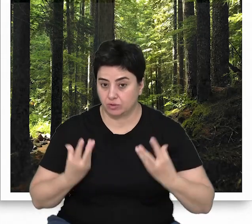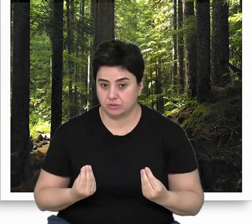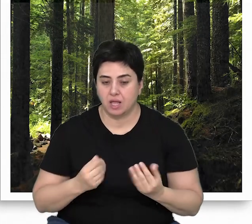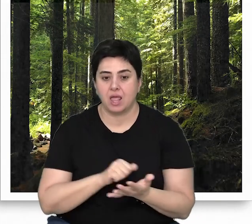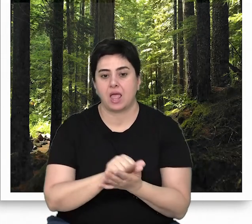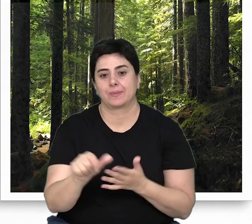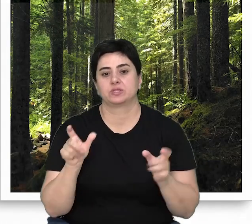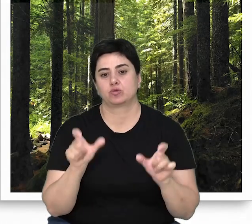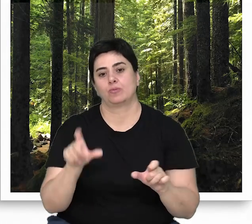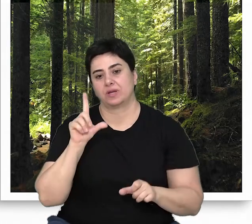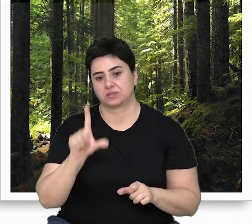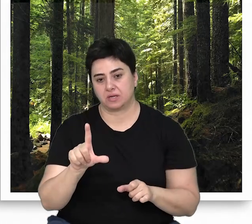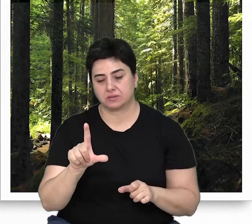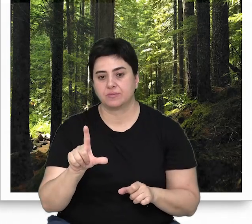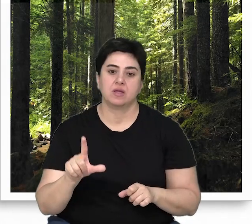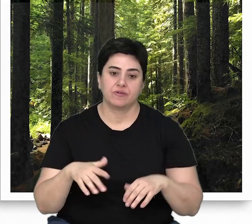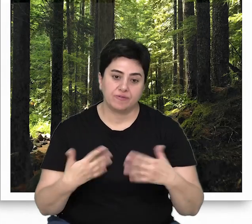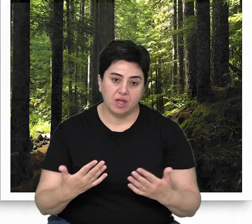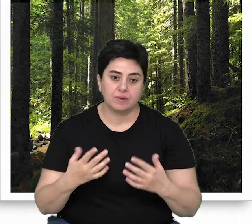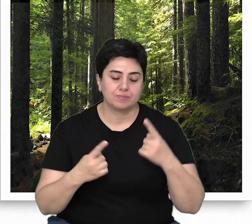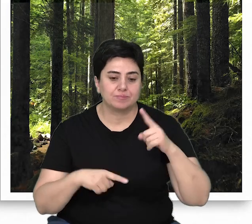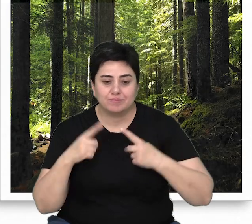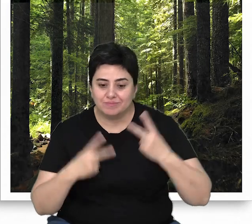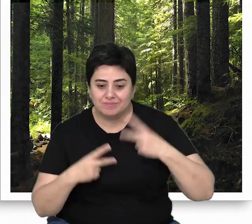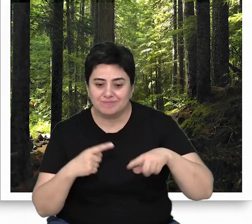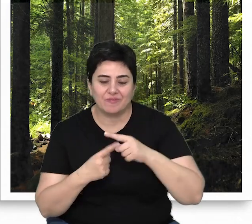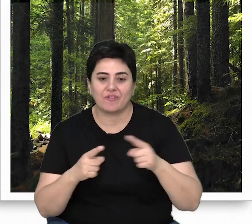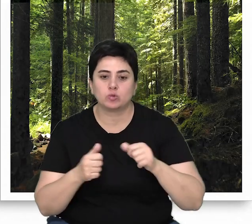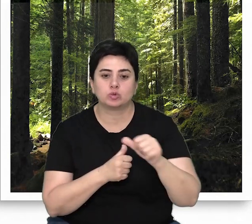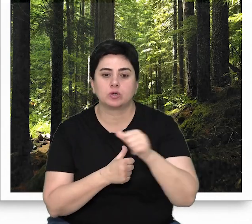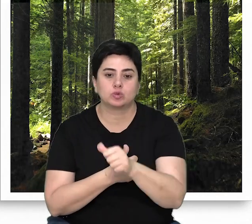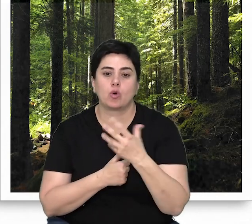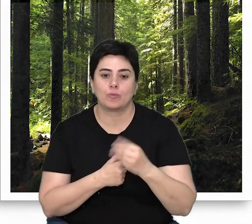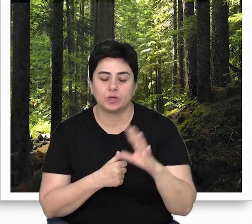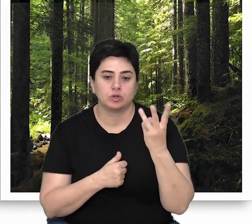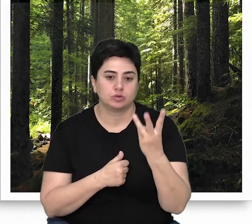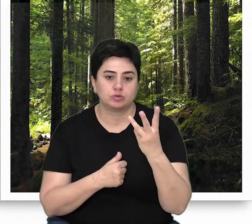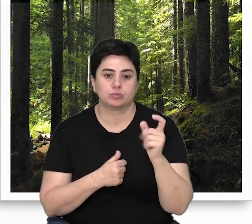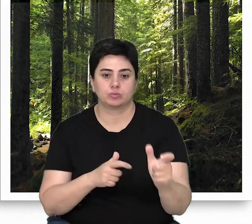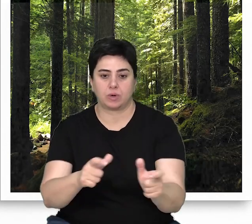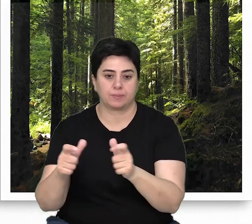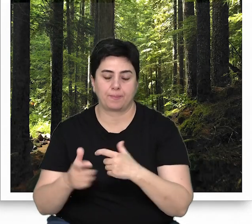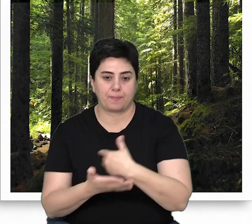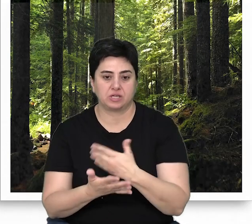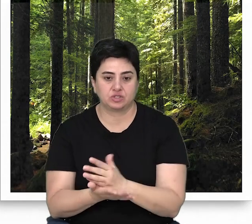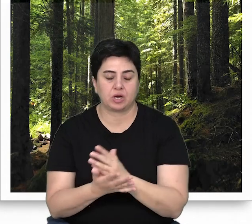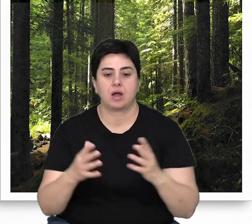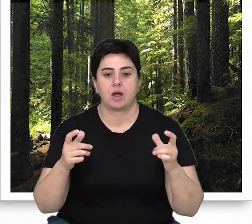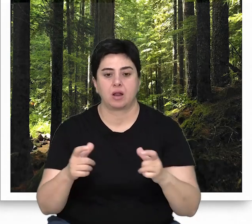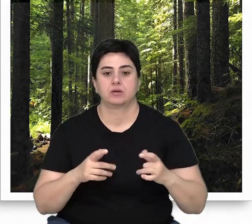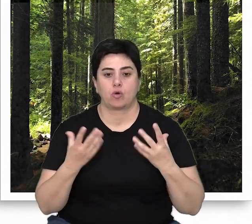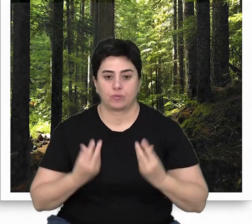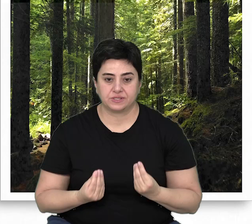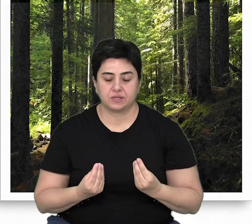ediyorsa, tamamının muhafaza edilmesi ya da birbirinden çok uzak olmayan en az 3 ayrı parça halinde